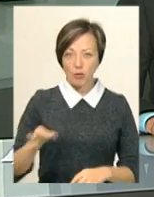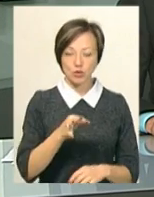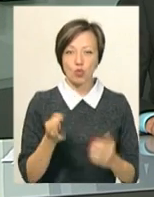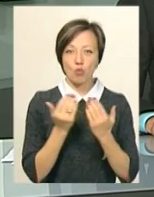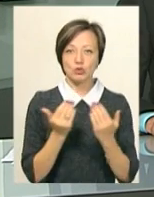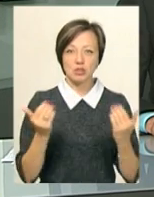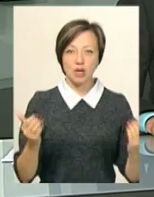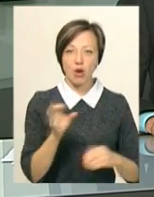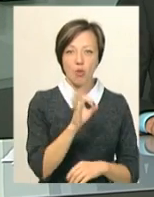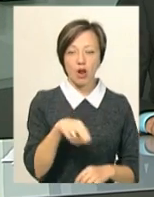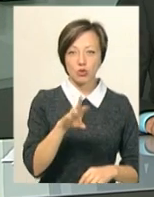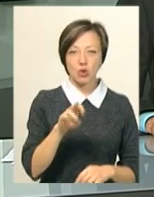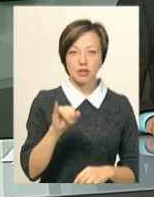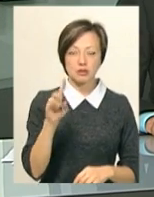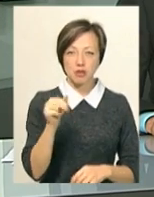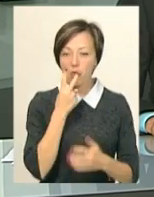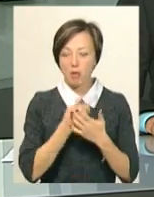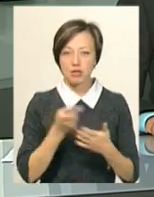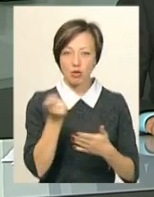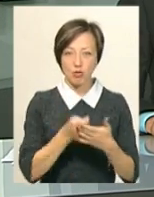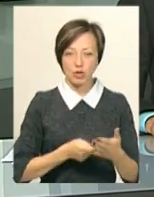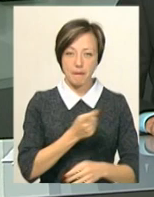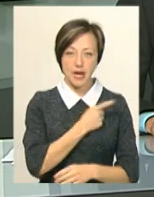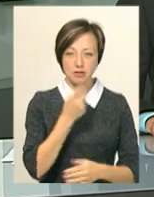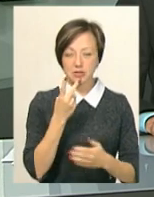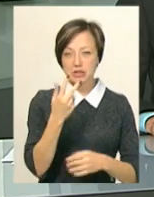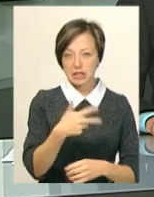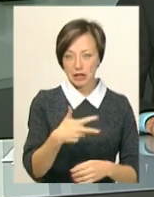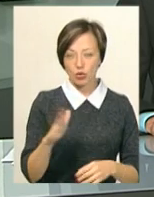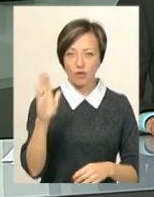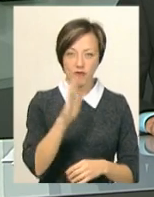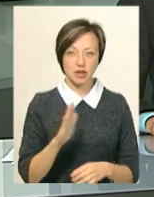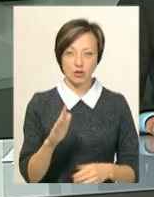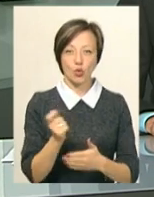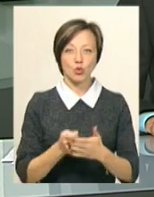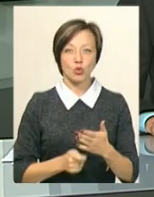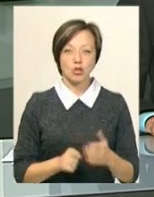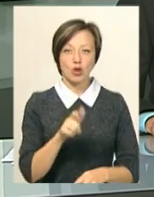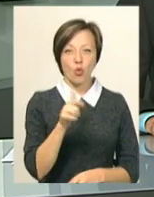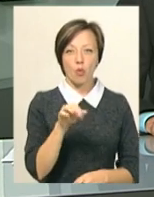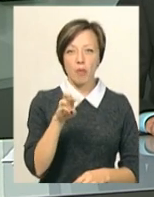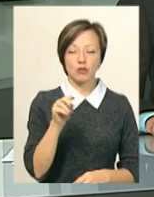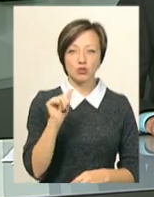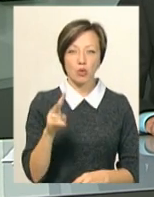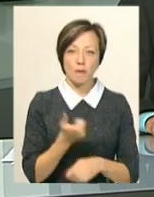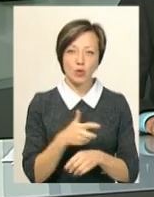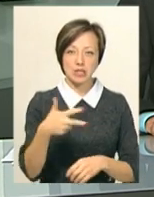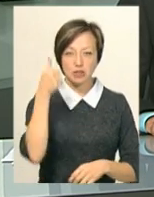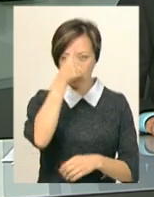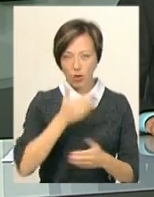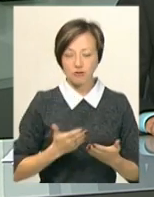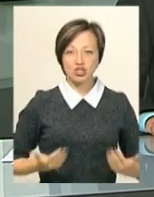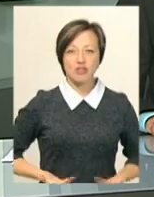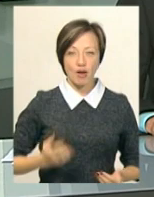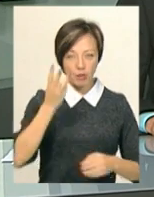музею Ольга Долінська. Побачити роботи митця можна буде з 30 вересня. Художник Олександр Гуменчук понад 30 років живе у